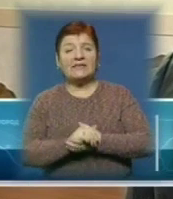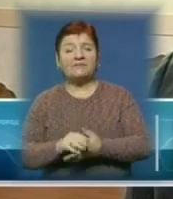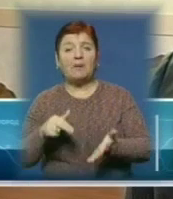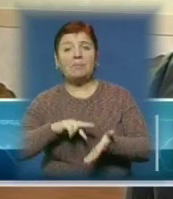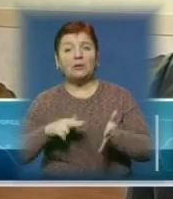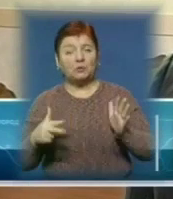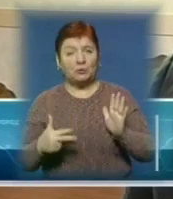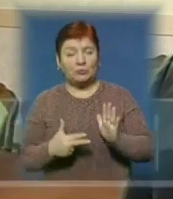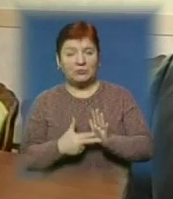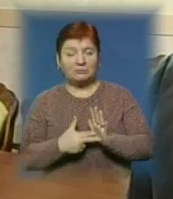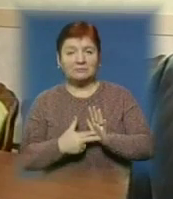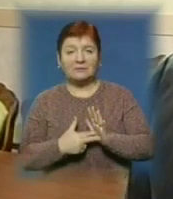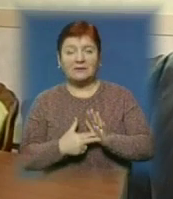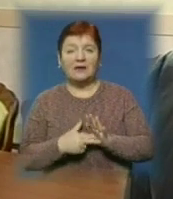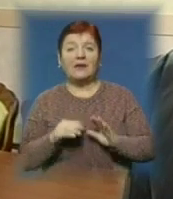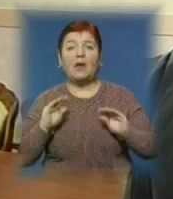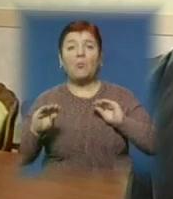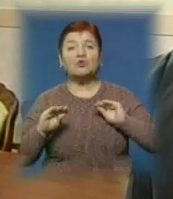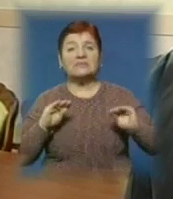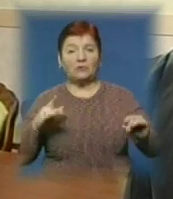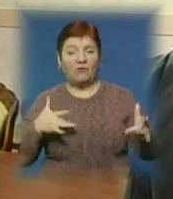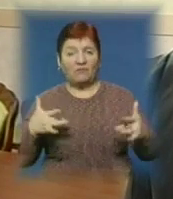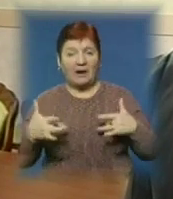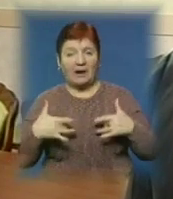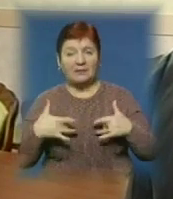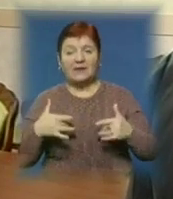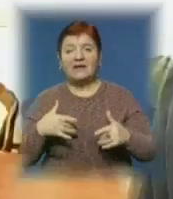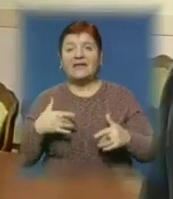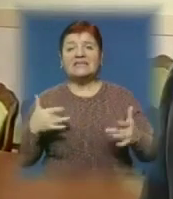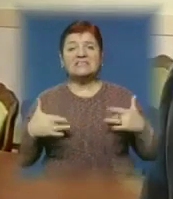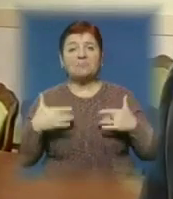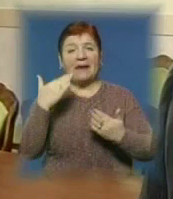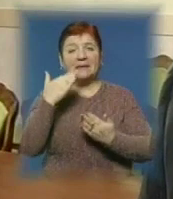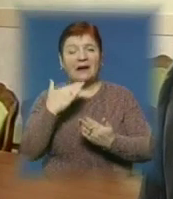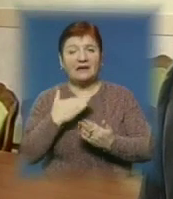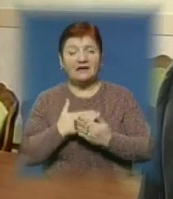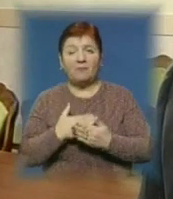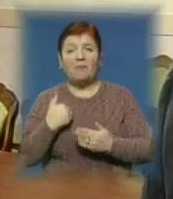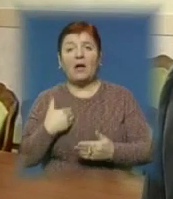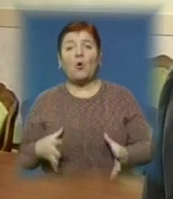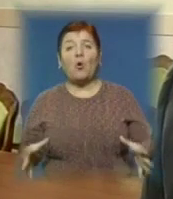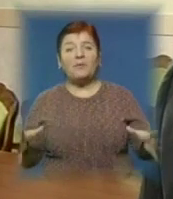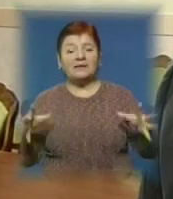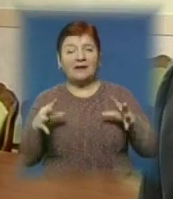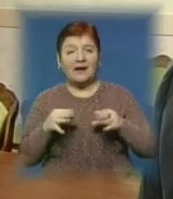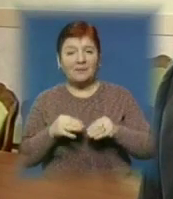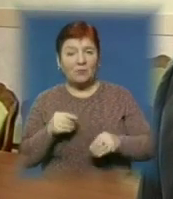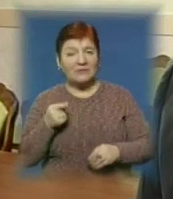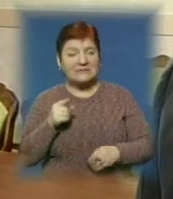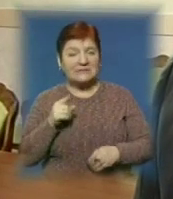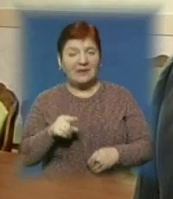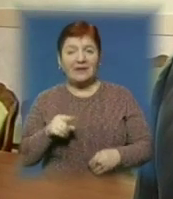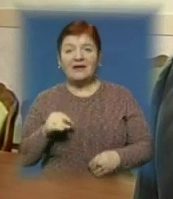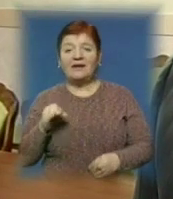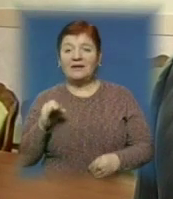і постановку творів і спектаклів. Тому ми об'єднаємо всі ці десь речі